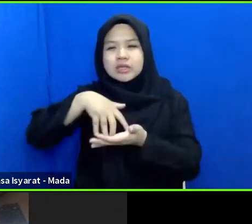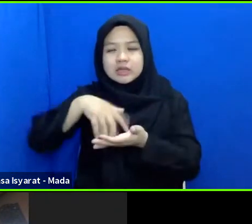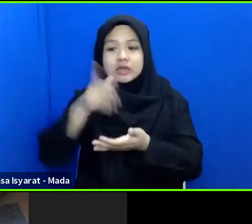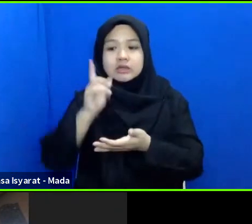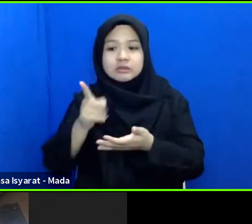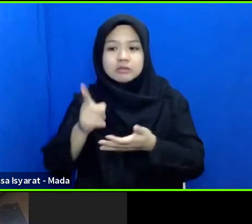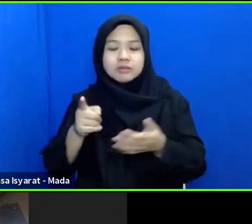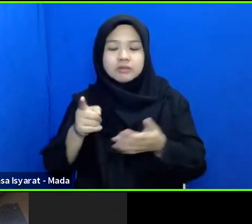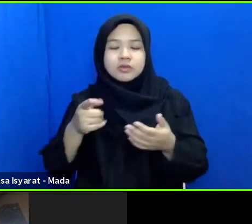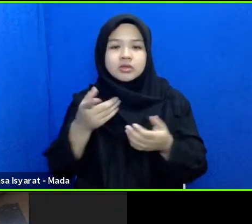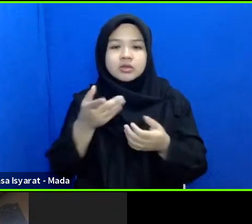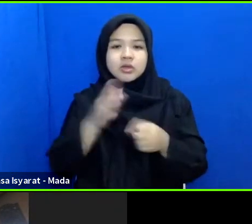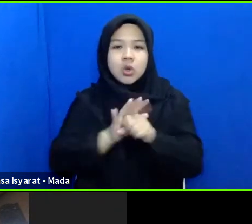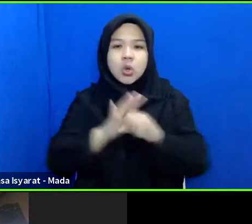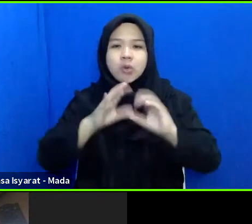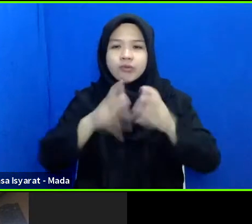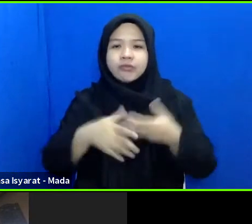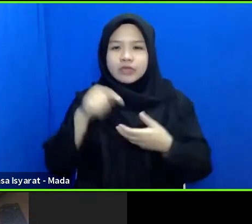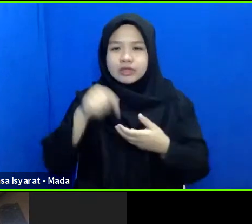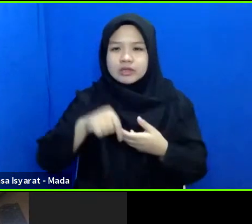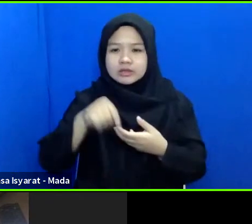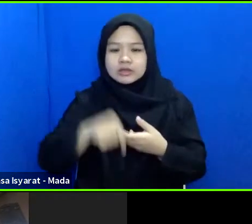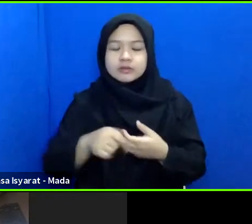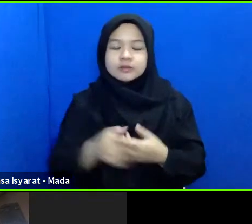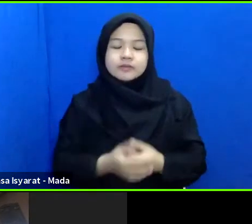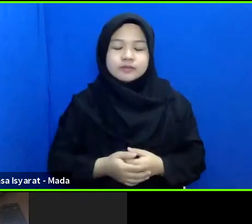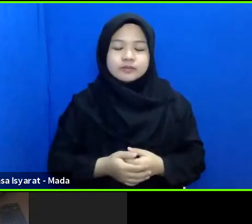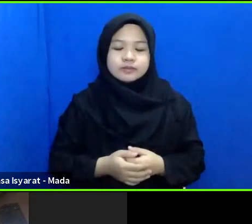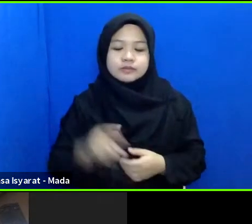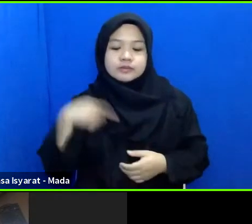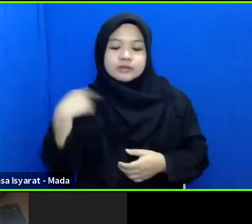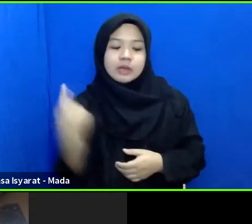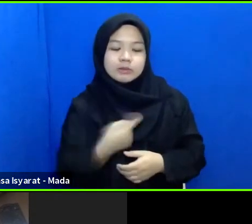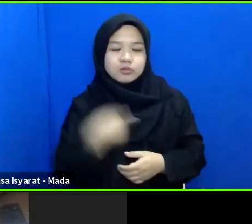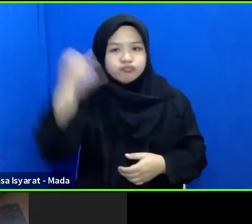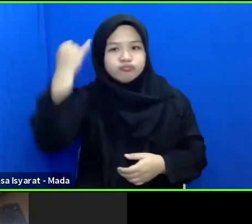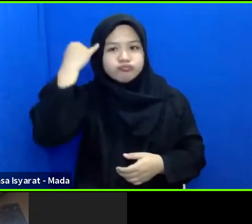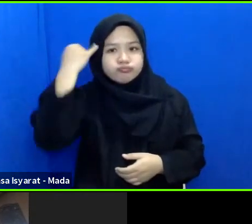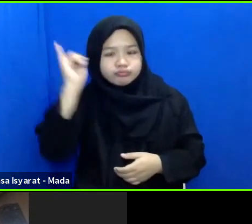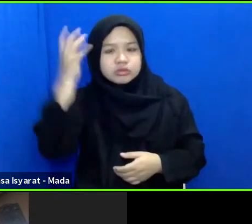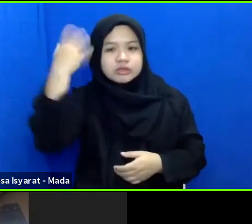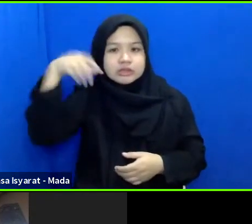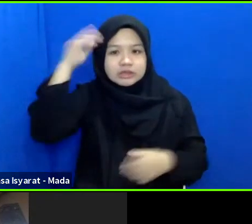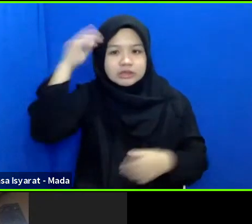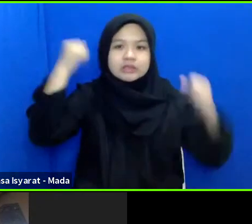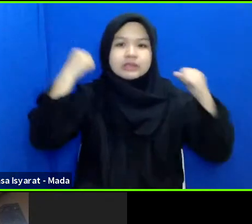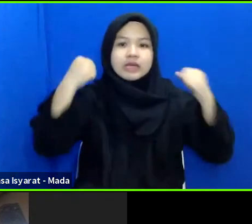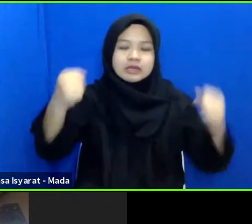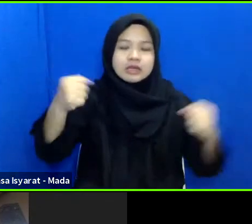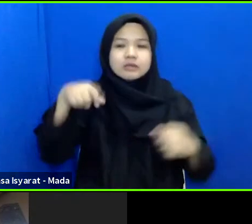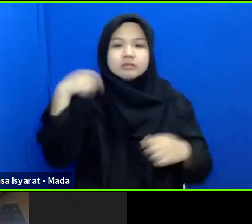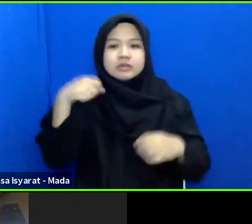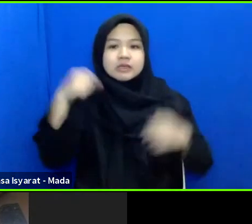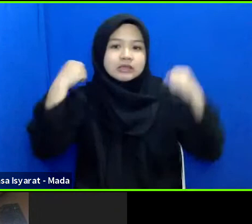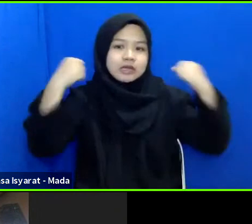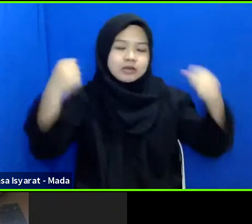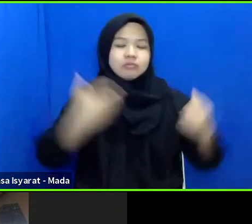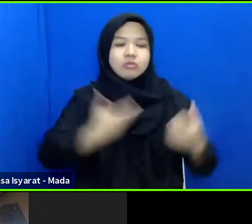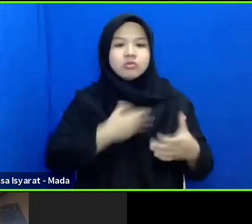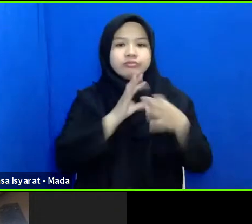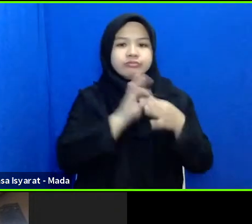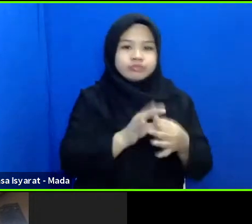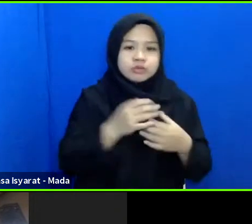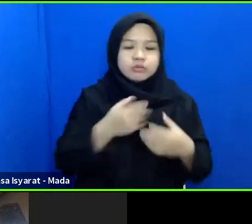kondisi COVID-19 ini maka kami berinisiasi dengan Dinas Kesehatan dengan Menteri Kesehatan untuk memberikan